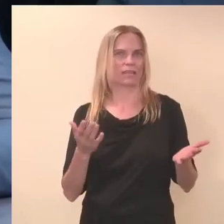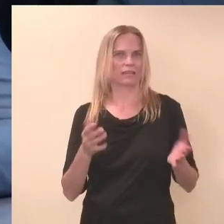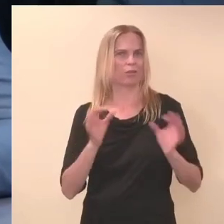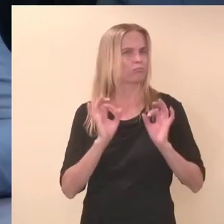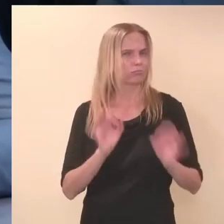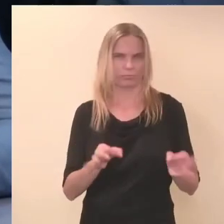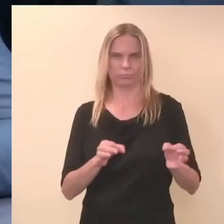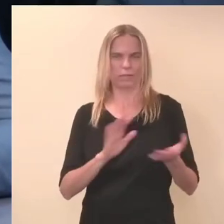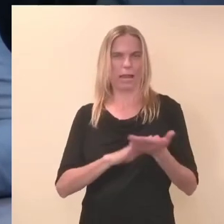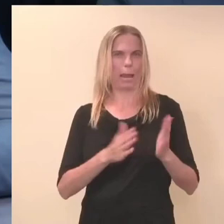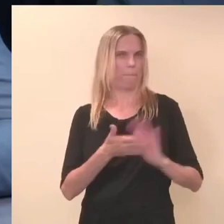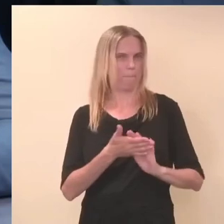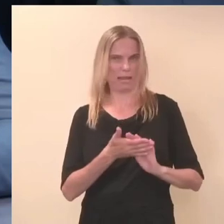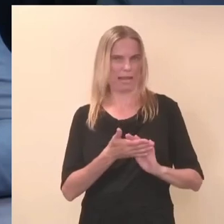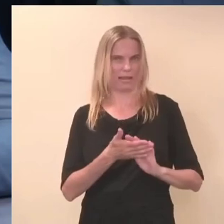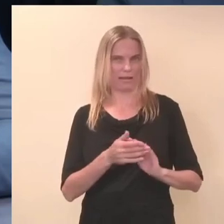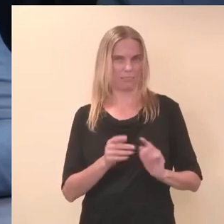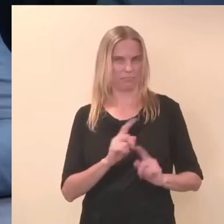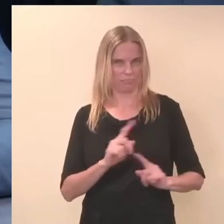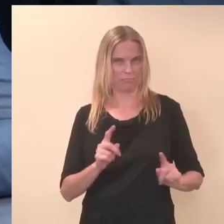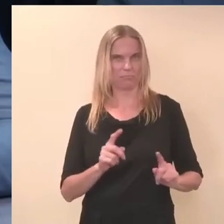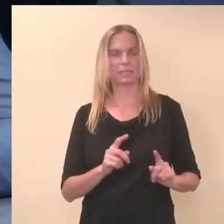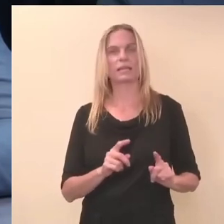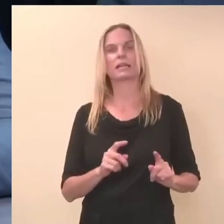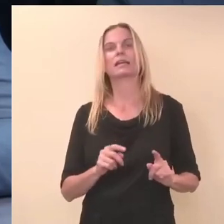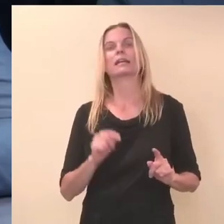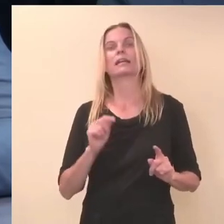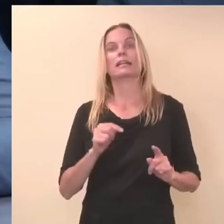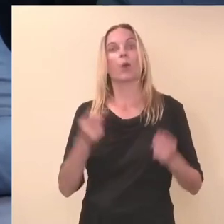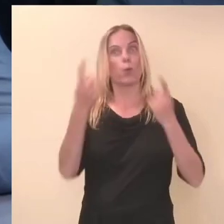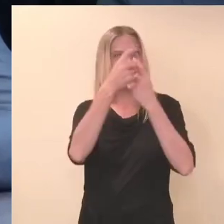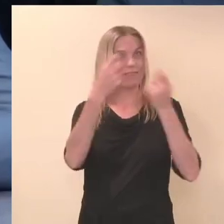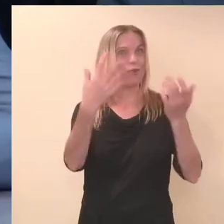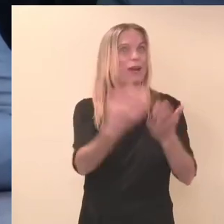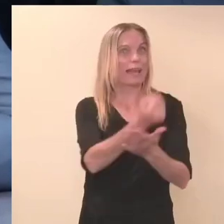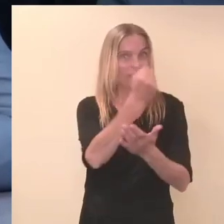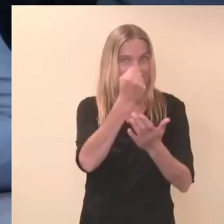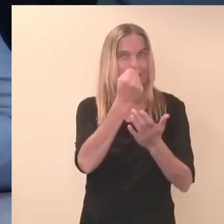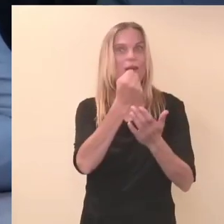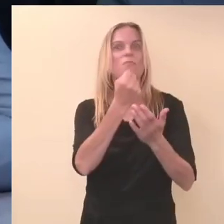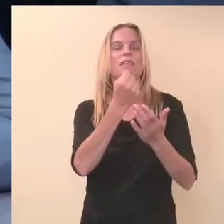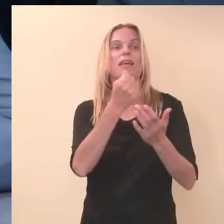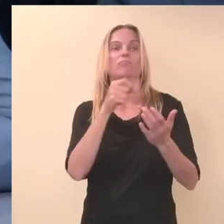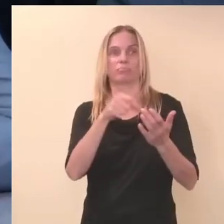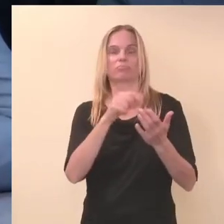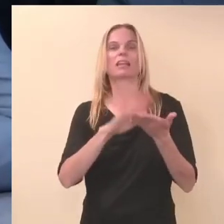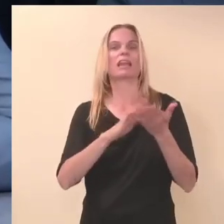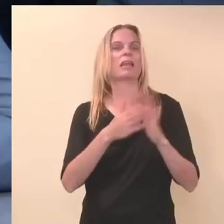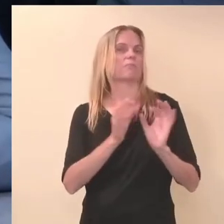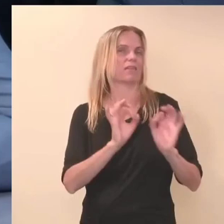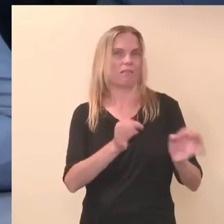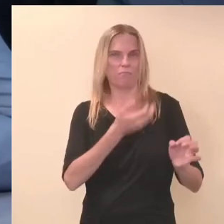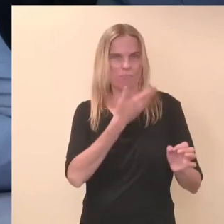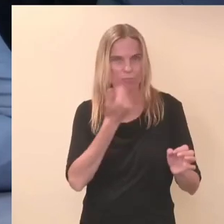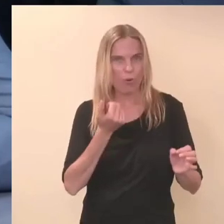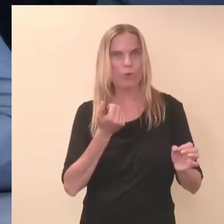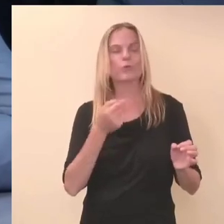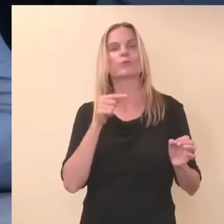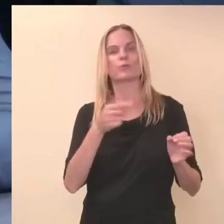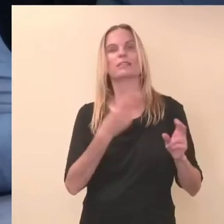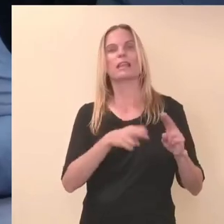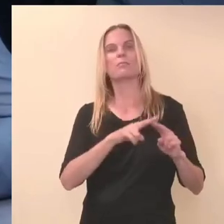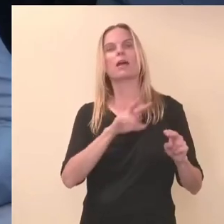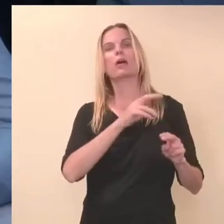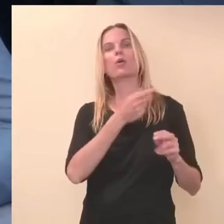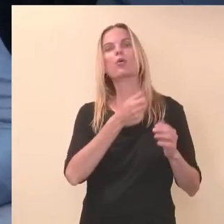rahvastikuregistriandmete väljaküsimiseks, siis algatasin 16. augustil ka erakorralise